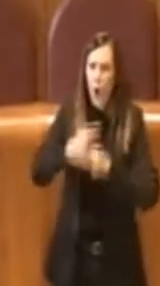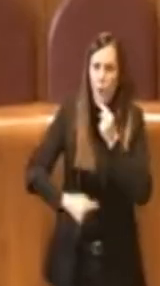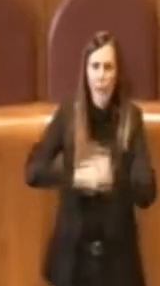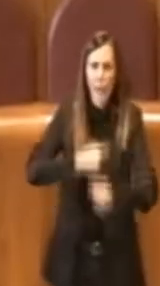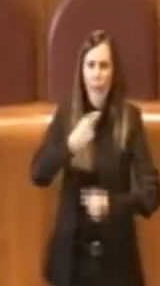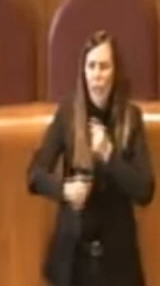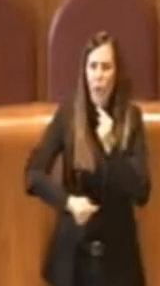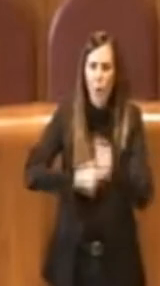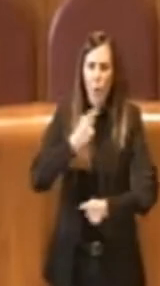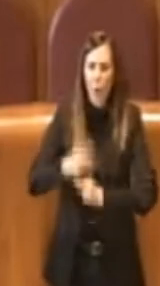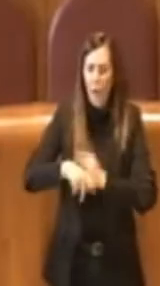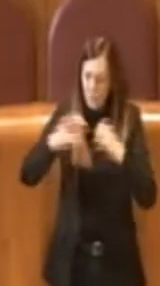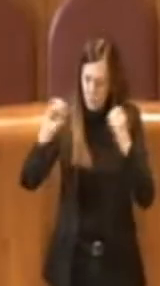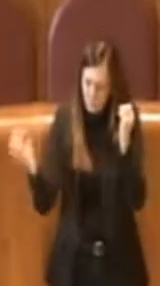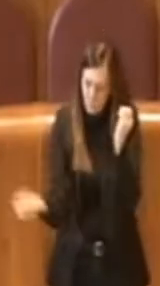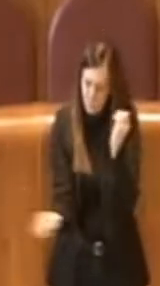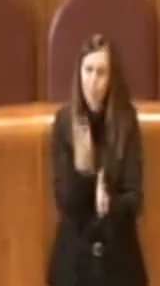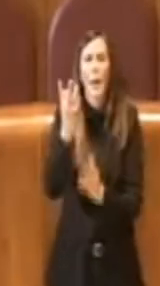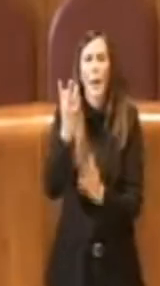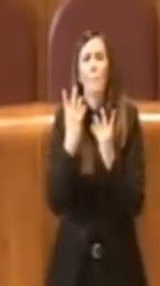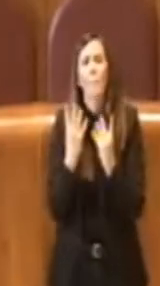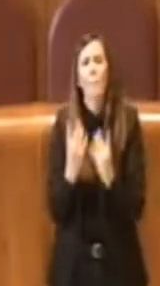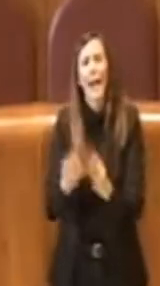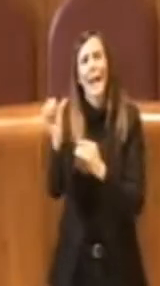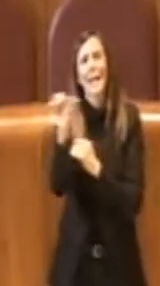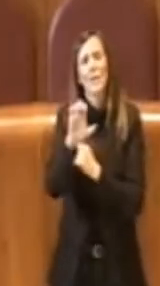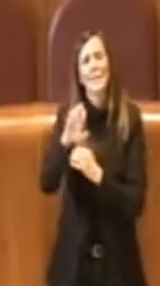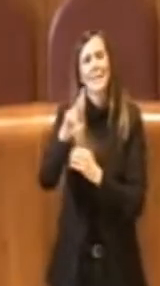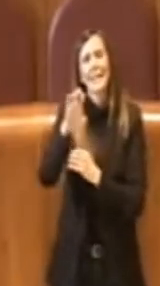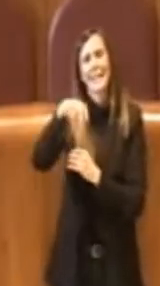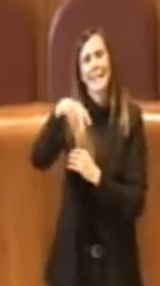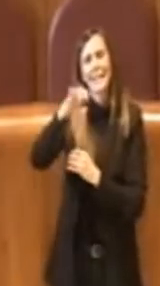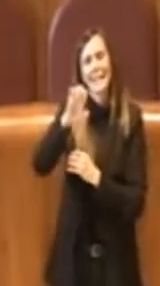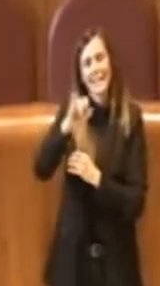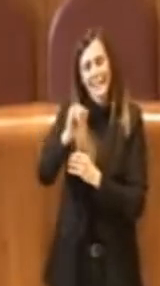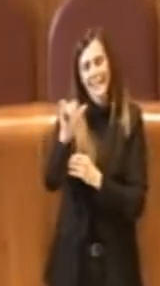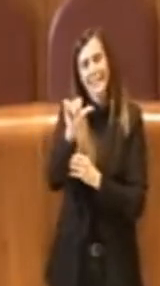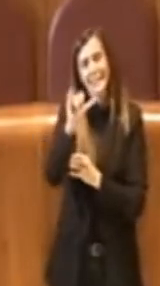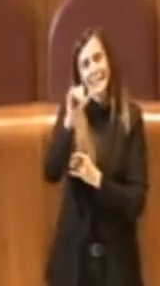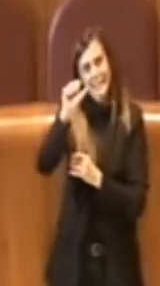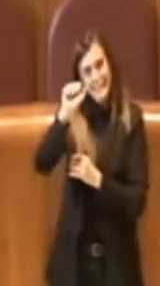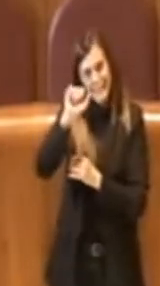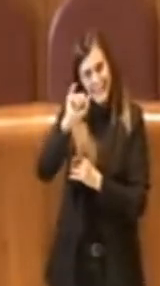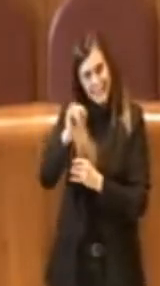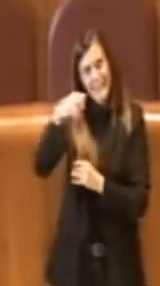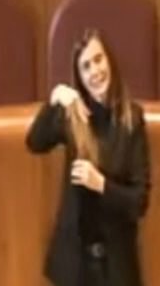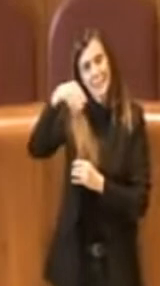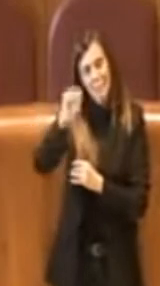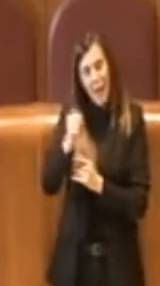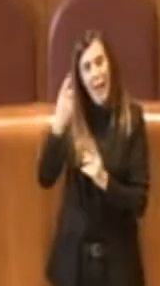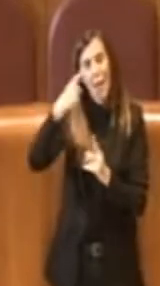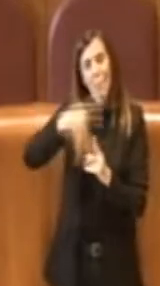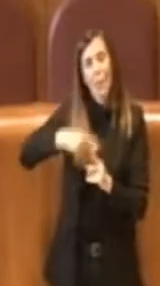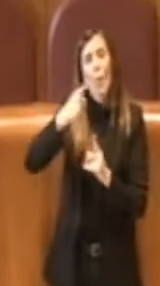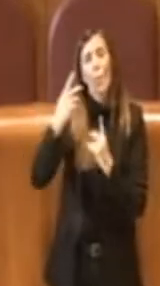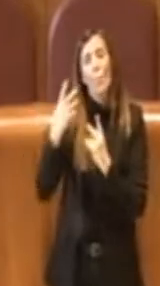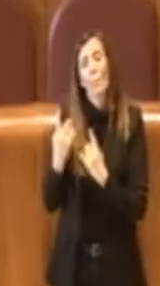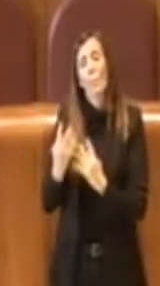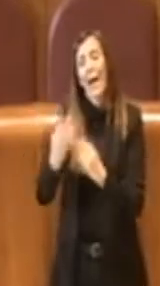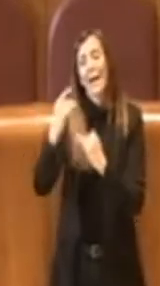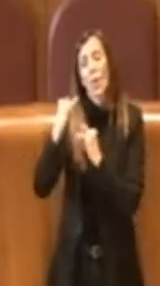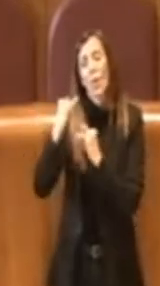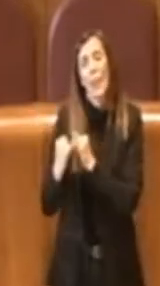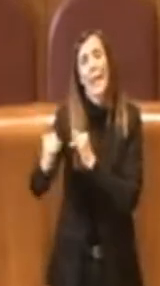realizzazione del Parco della Serenissima, anche sul Parco Lineare Est,